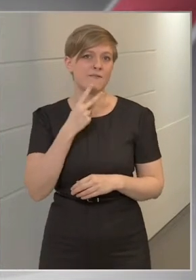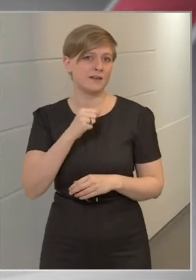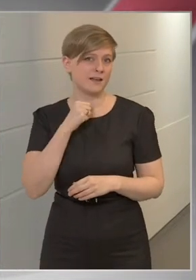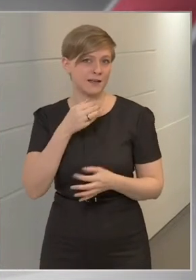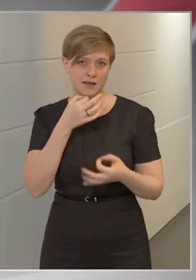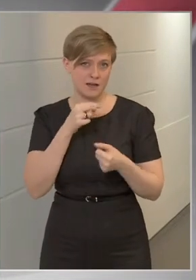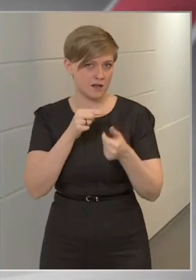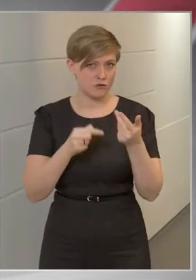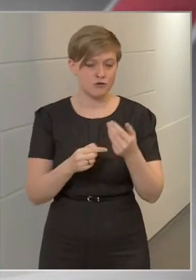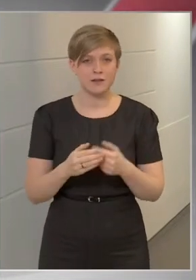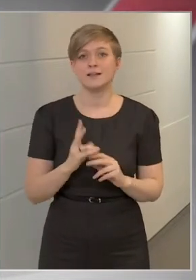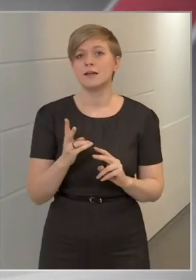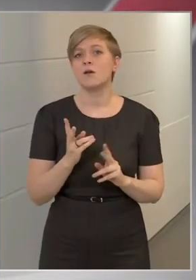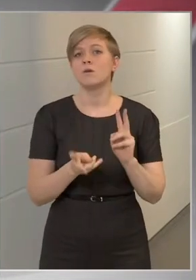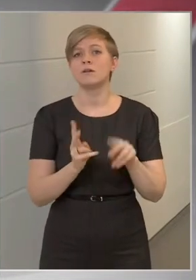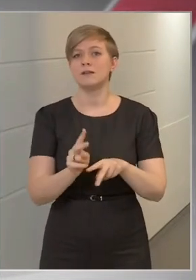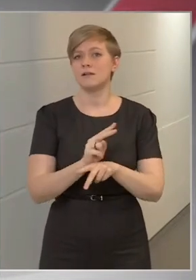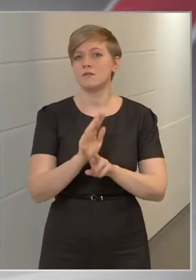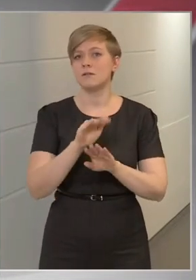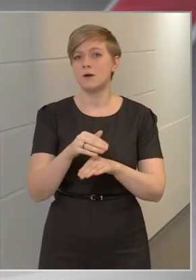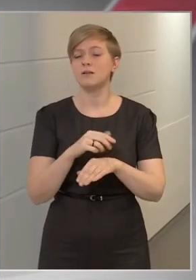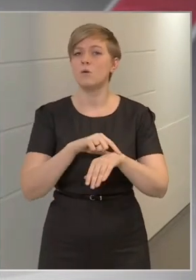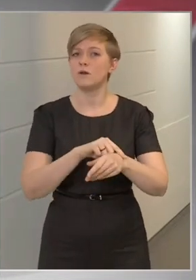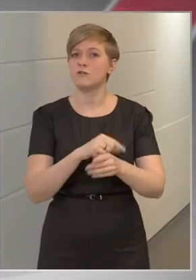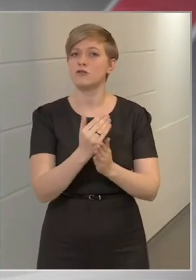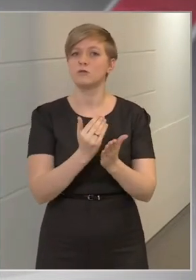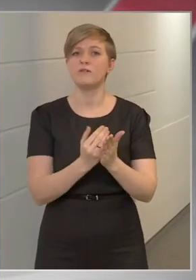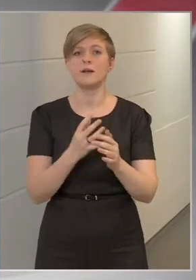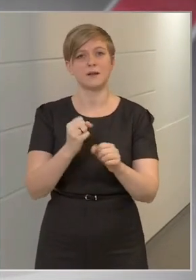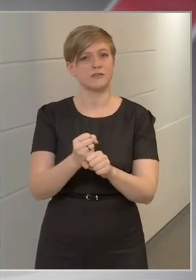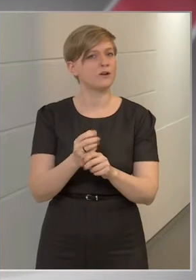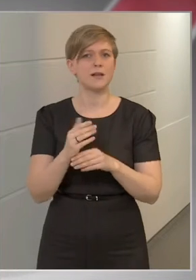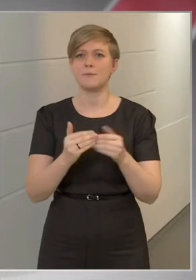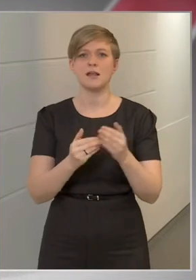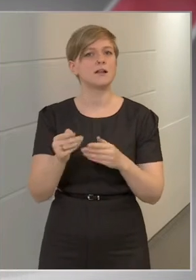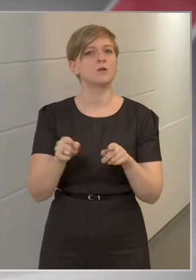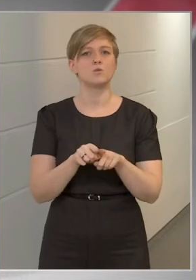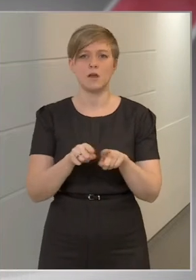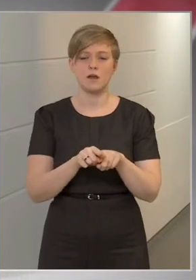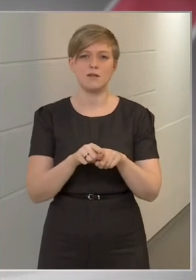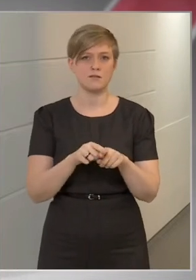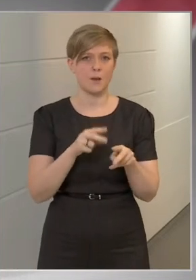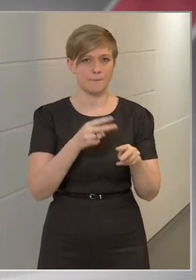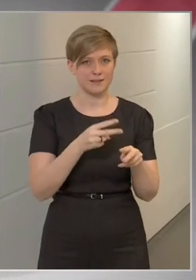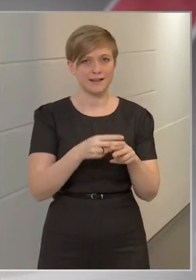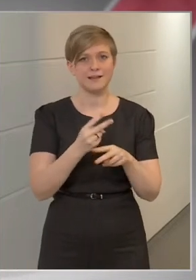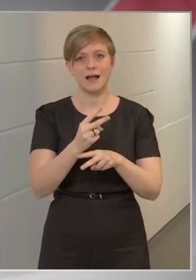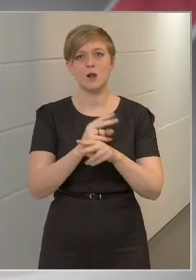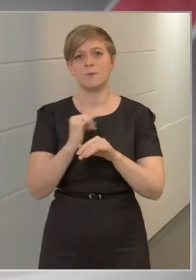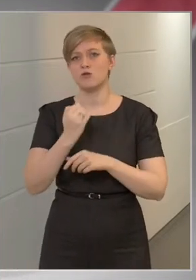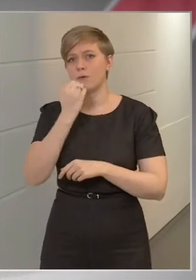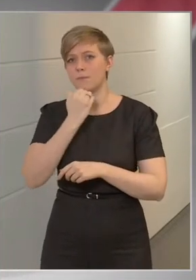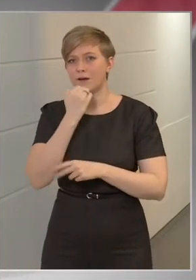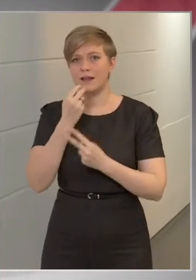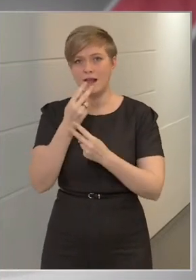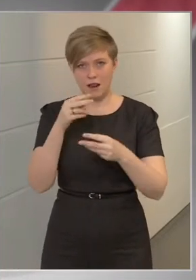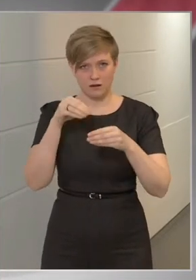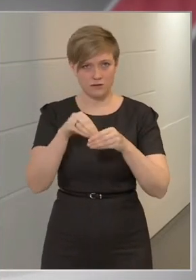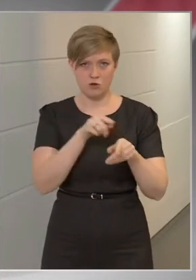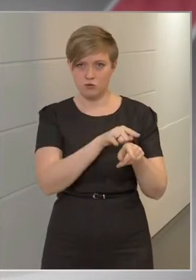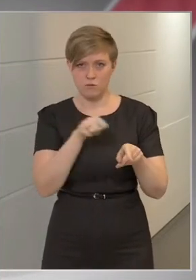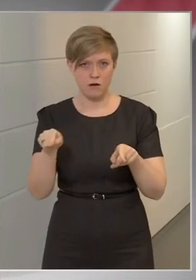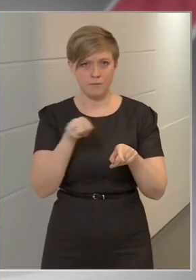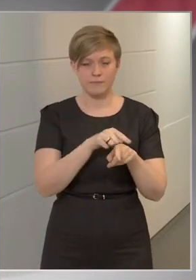jönnek. Ki és hogyan ellenőrzi majd, hogy egy orvos a törvénybe tartva nem kezeli ugyanazt a betegét az állami és a magánellátásban?